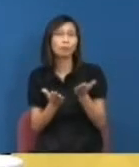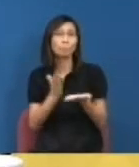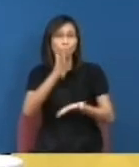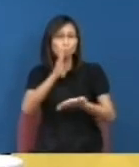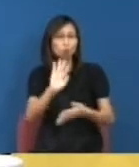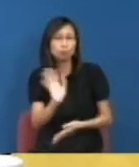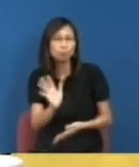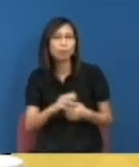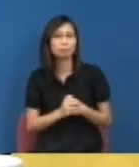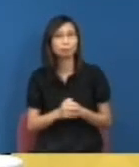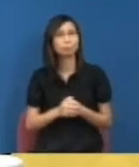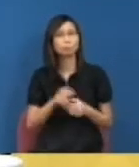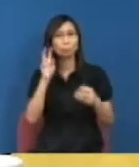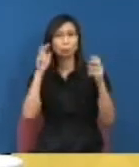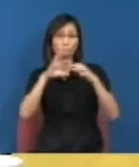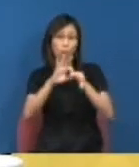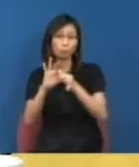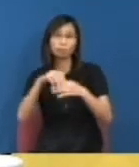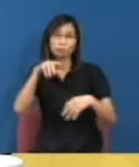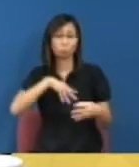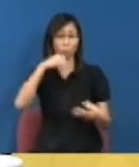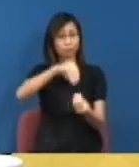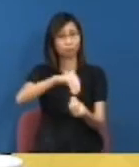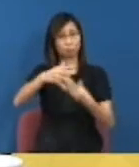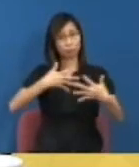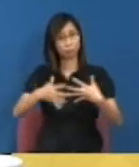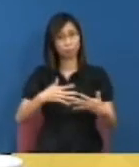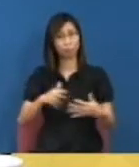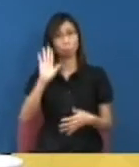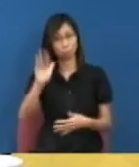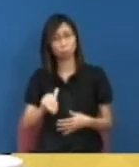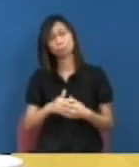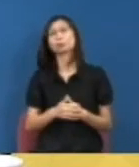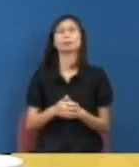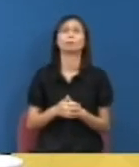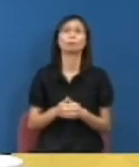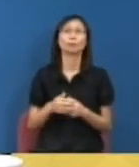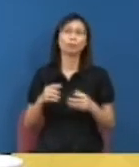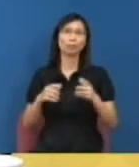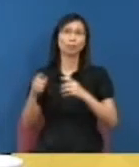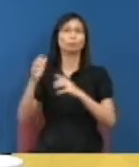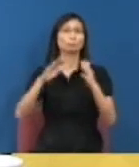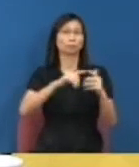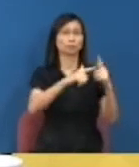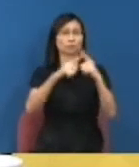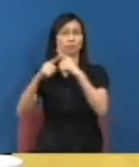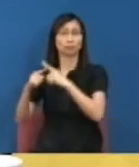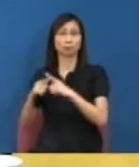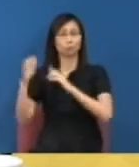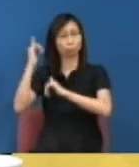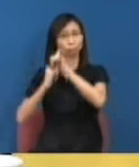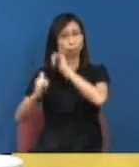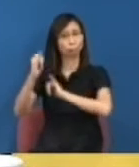今次的事件反映了就是說人民傳統慢慢消滅剛才說過